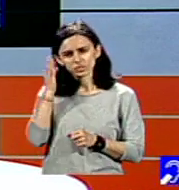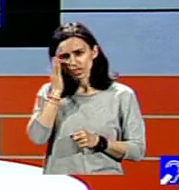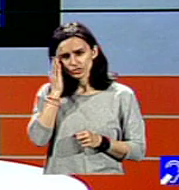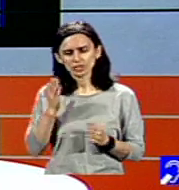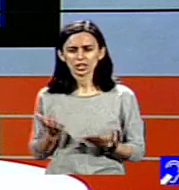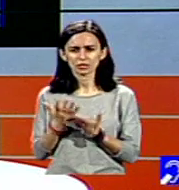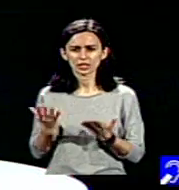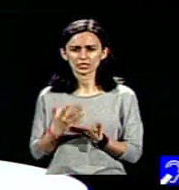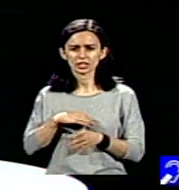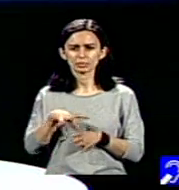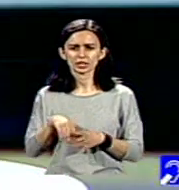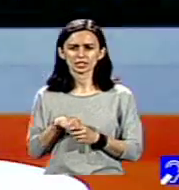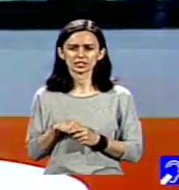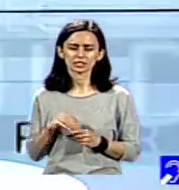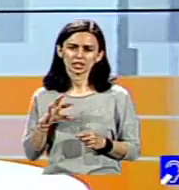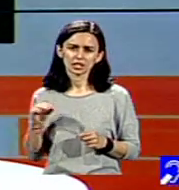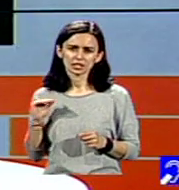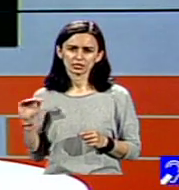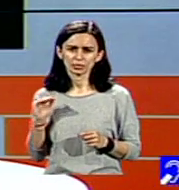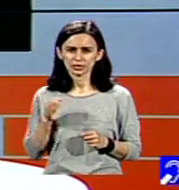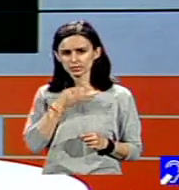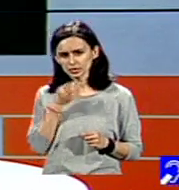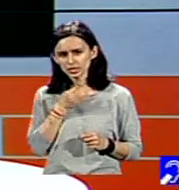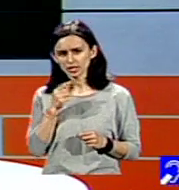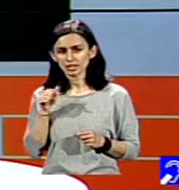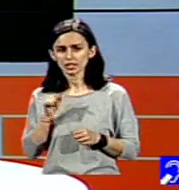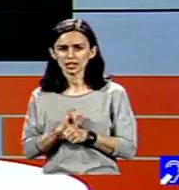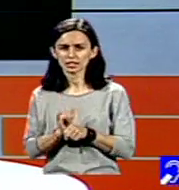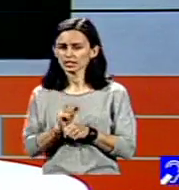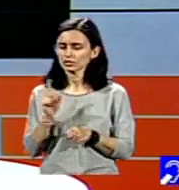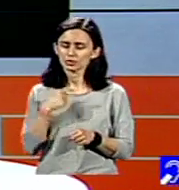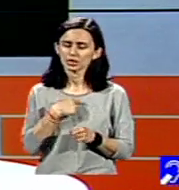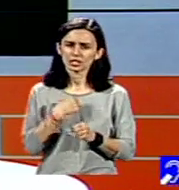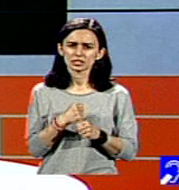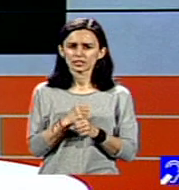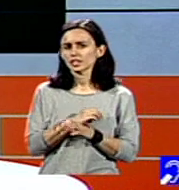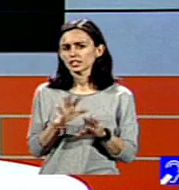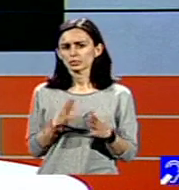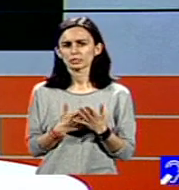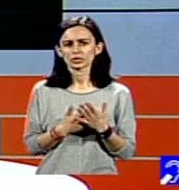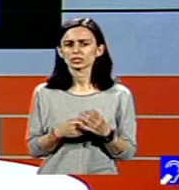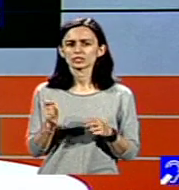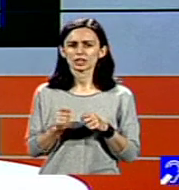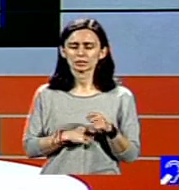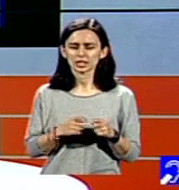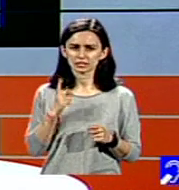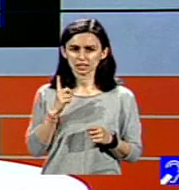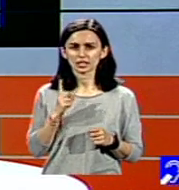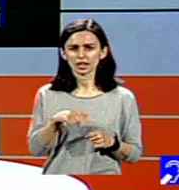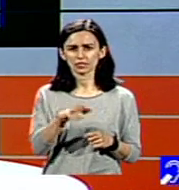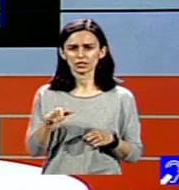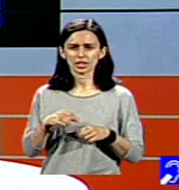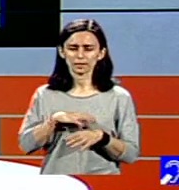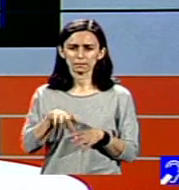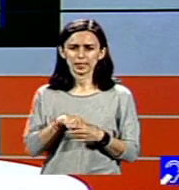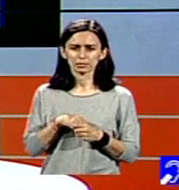celorlalți copii, a spus eu ca director nu pot să fac nimic pentru că mă va penaliza presa și așa mai departe. Însă dacă voi ca părinți, ai